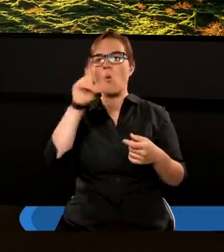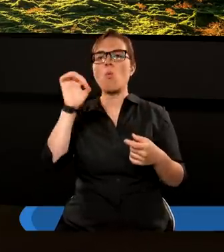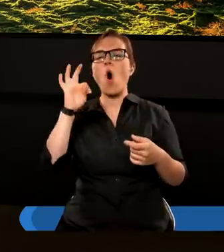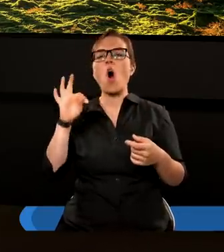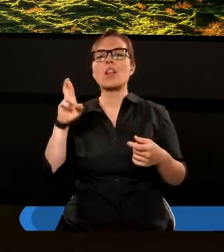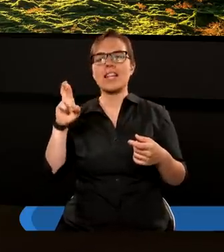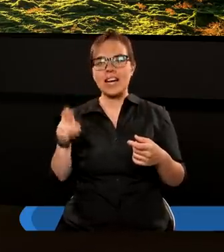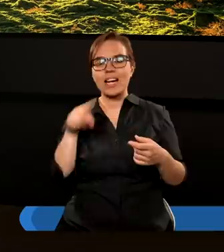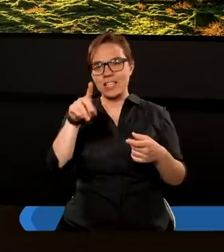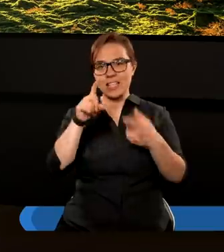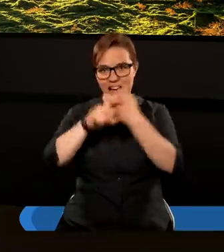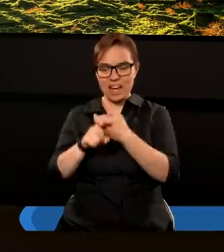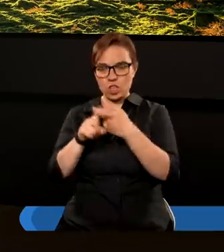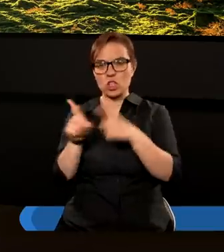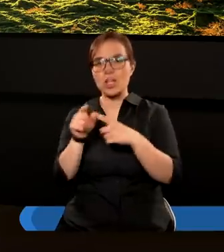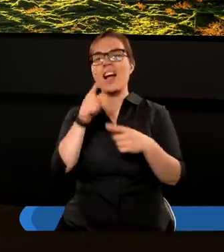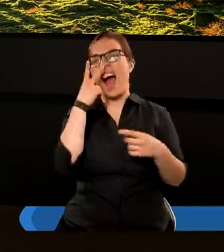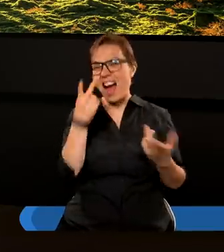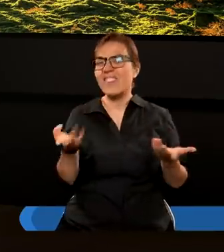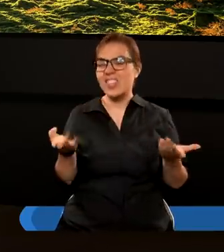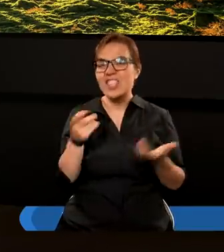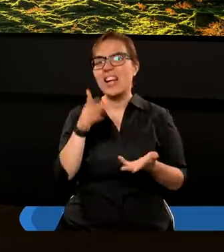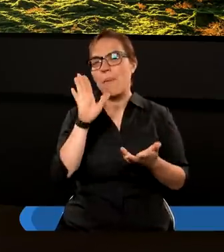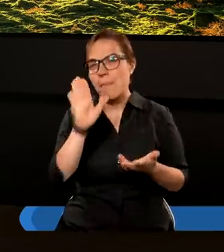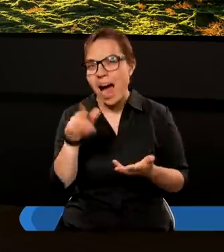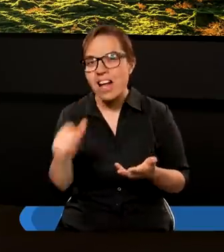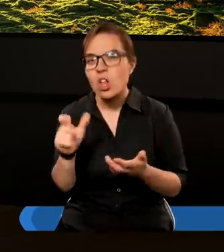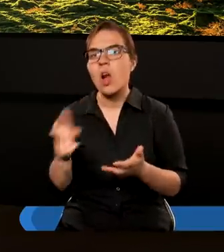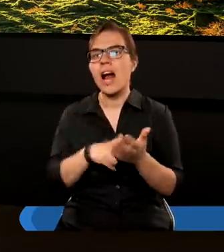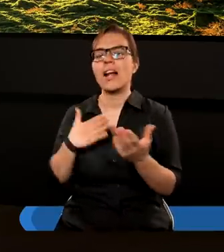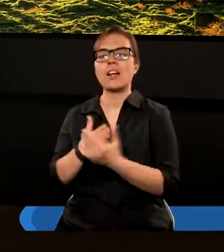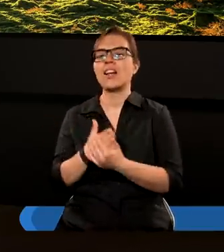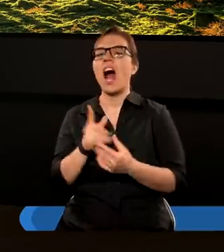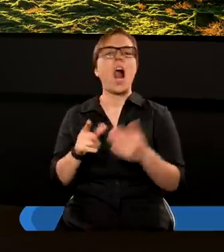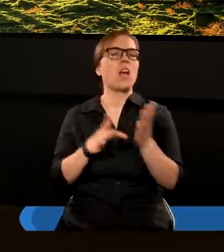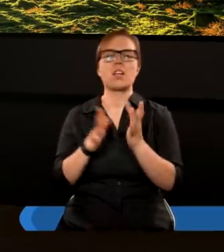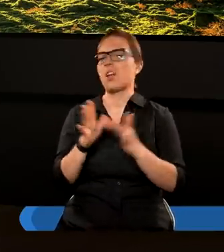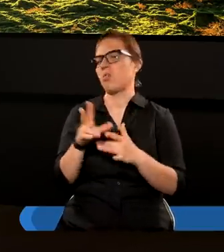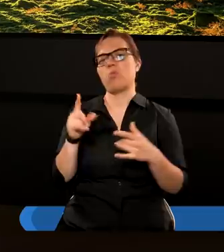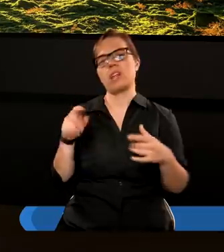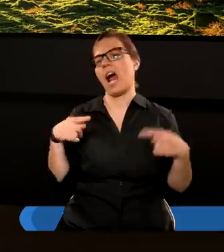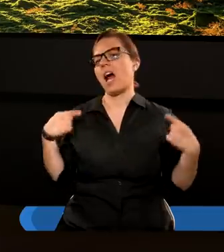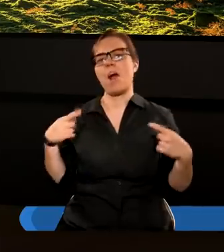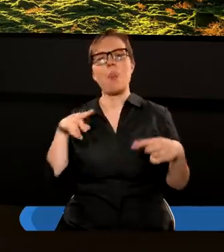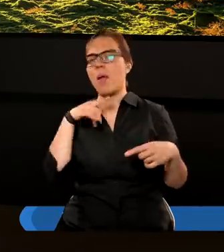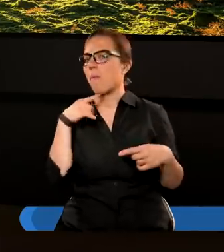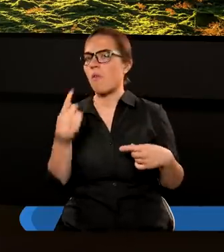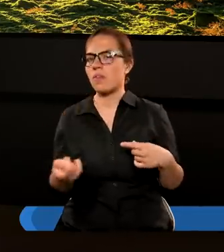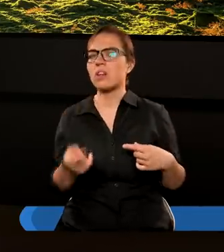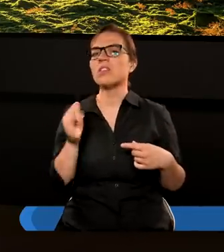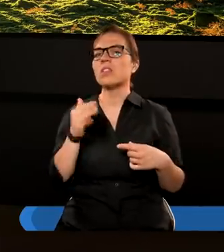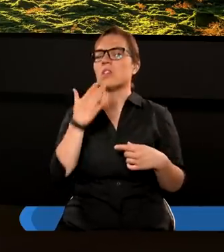ty łotrze, masz na co zasłużyłeś. A jednak tak nie robi. I mówi,